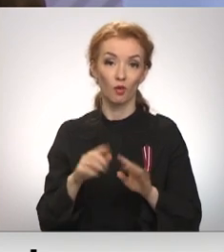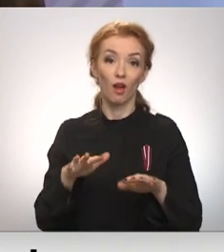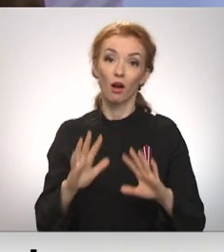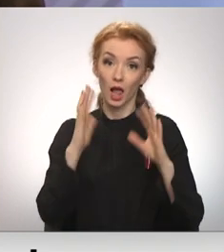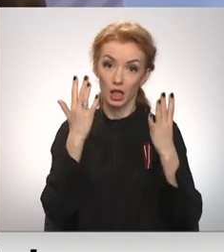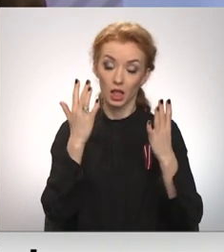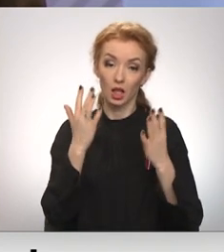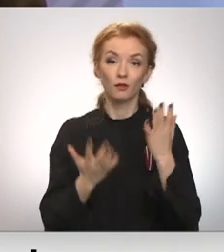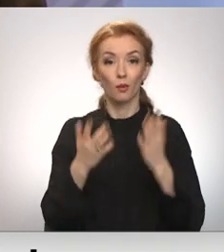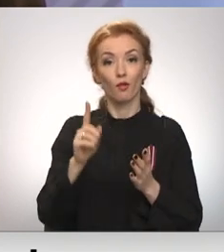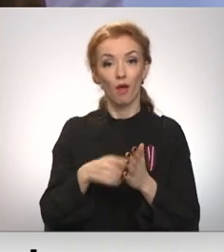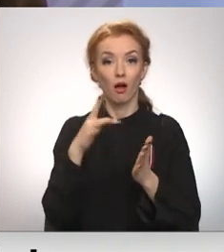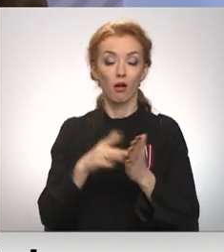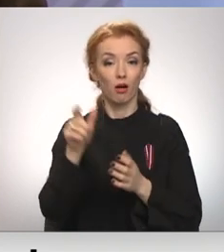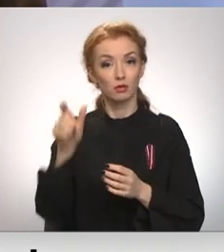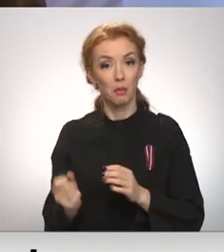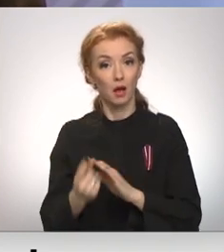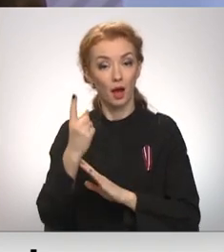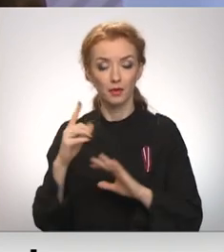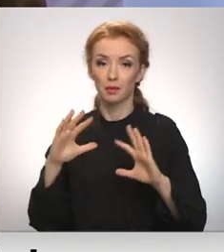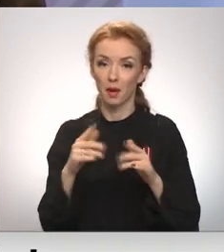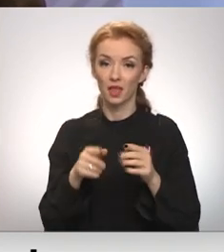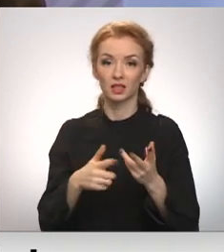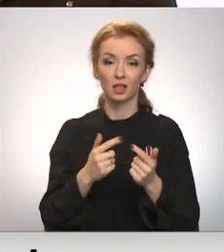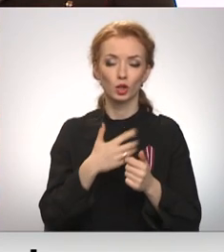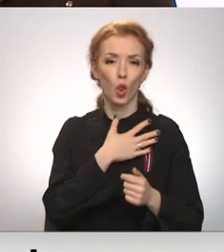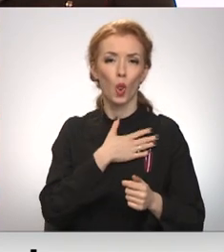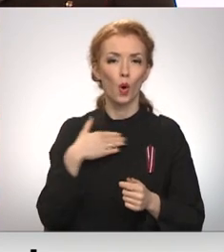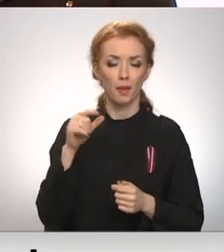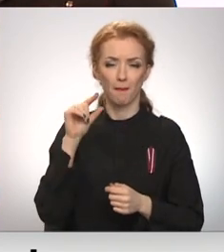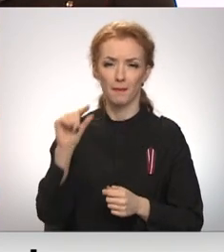gadīties, ka kāds vēl parādīsies, bet īstenībā tas skaits ir ļoti minimāls pret 7000.